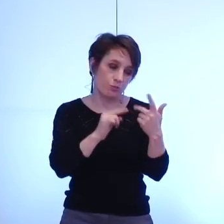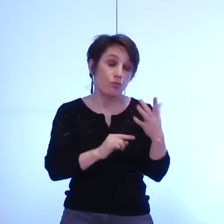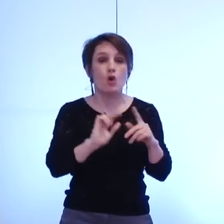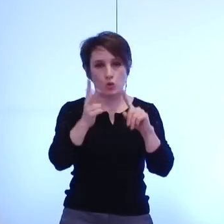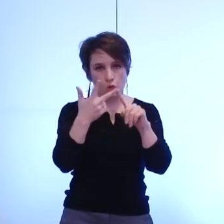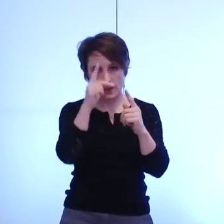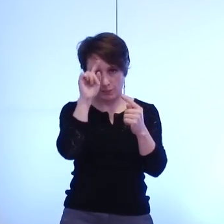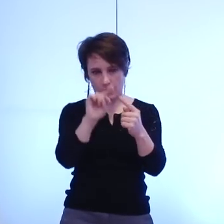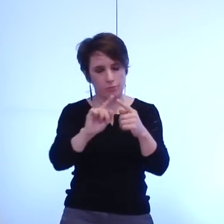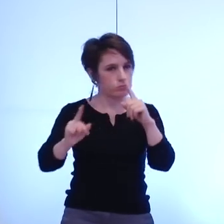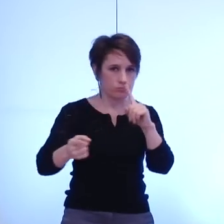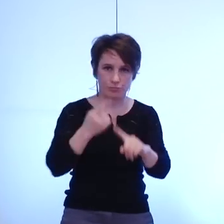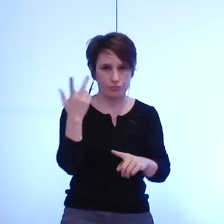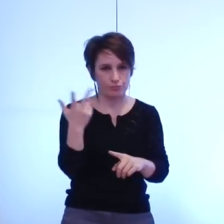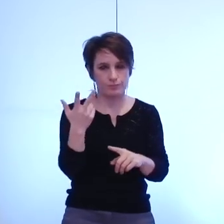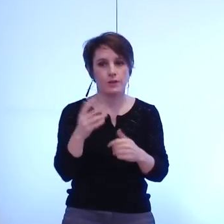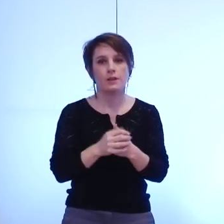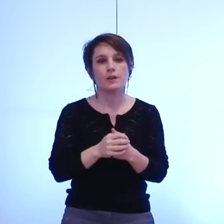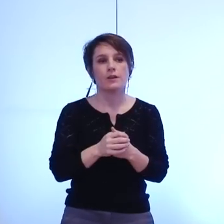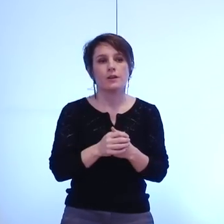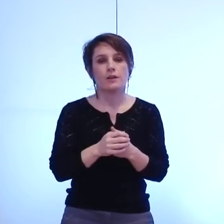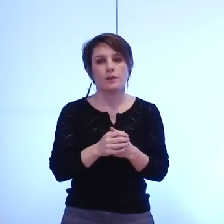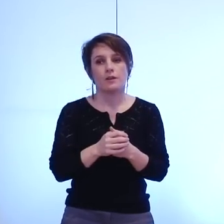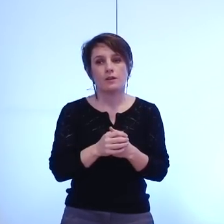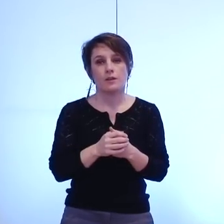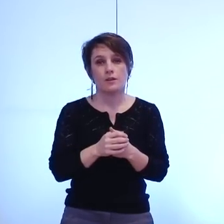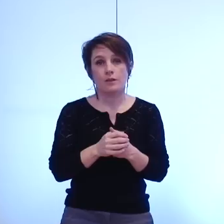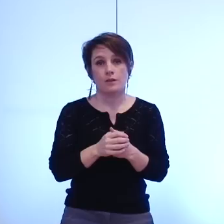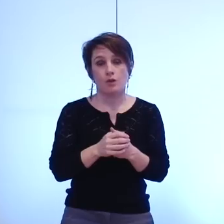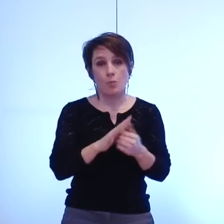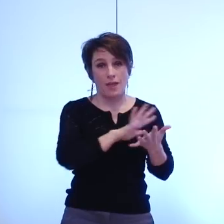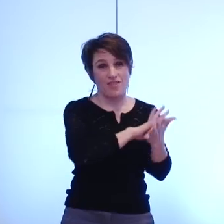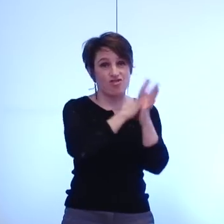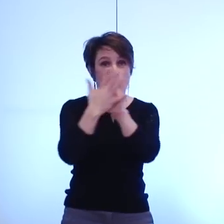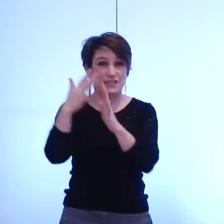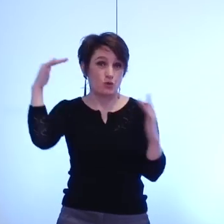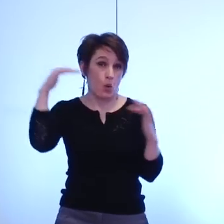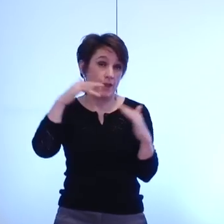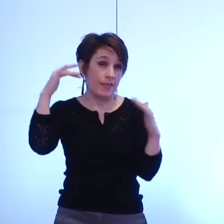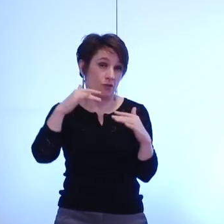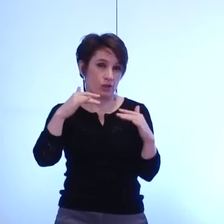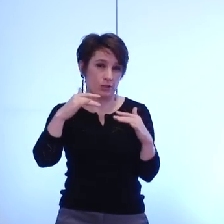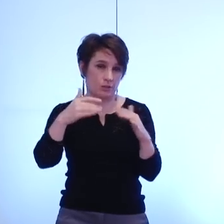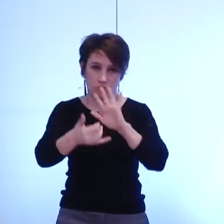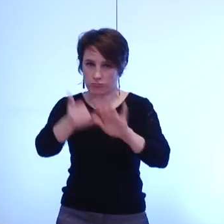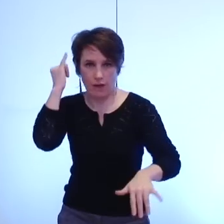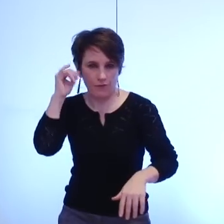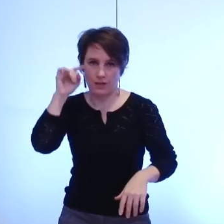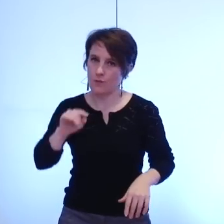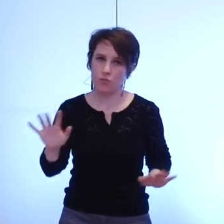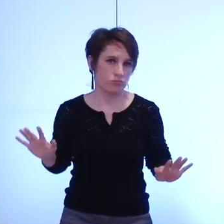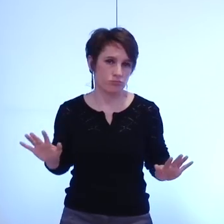point c'est relever collectivement le défi de la transition énergétique encore une fois pas parce que c'est à la mode